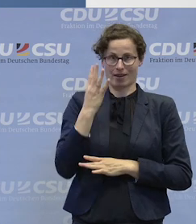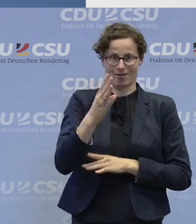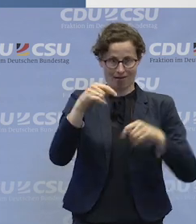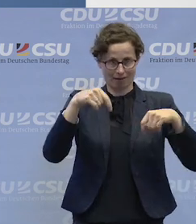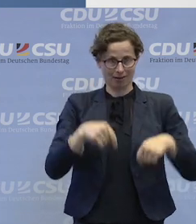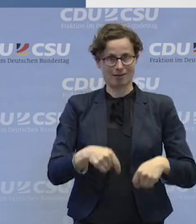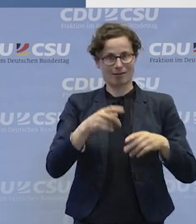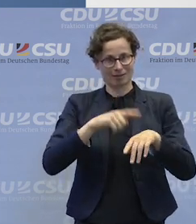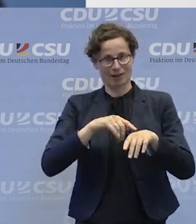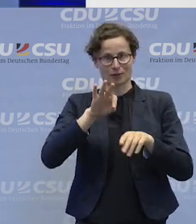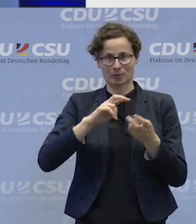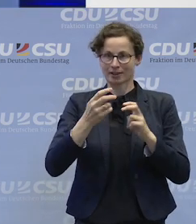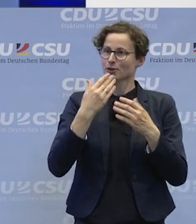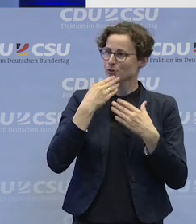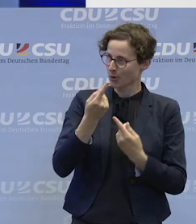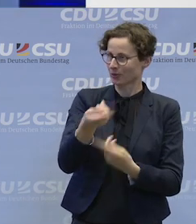Berlin. Schön, dass Sie da sind.